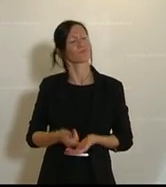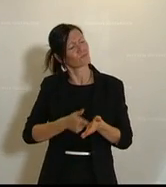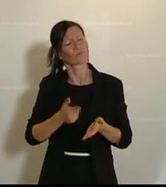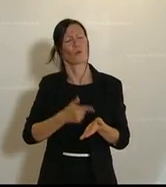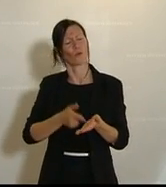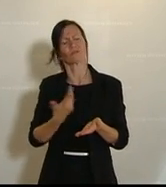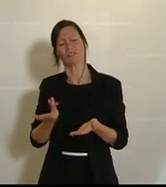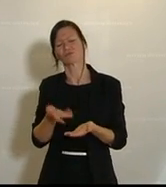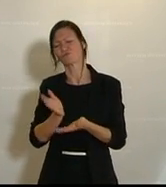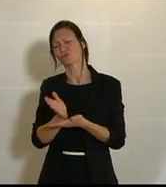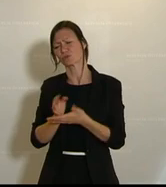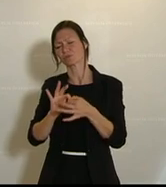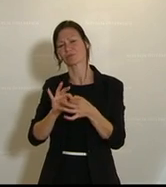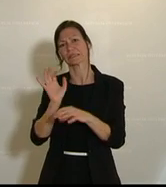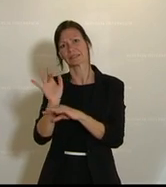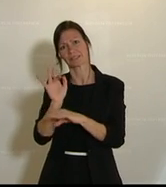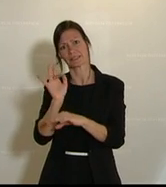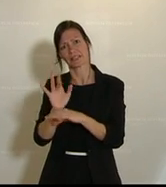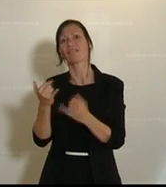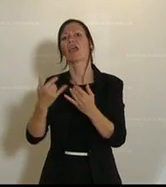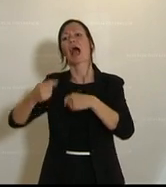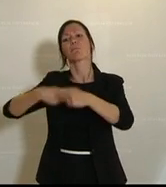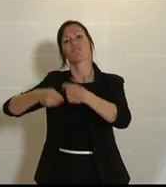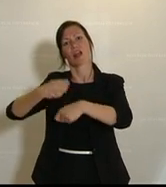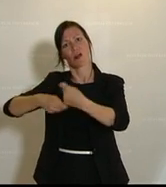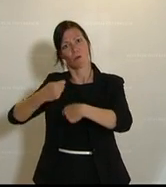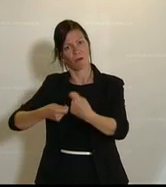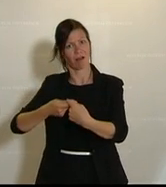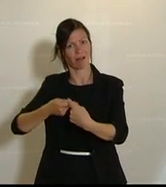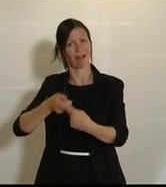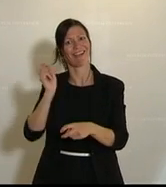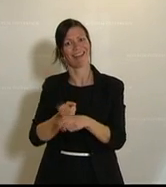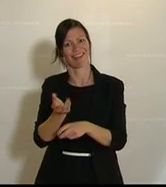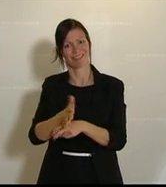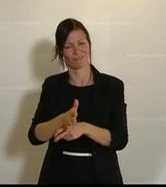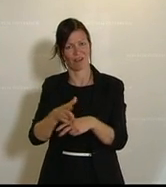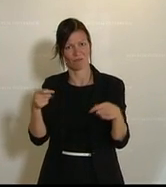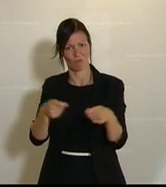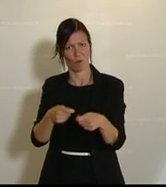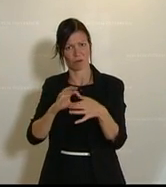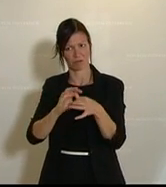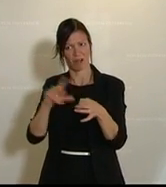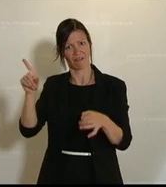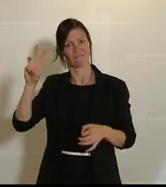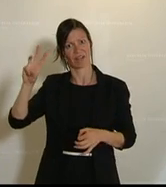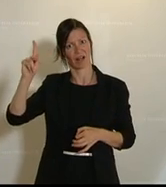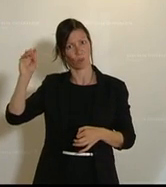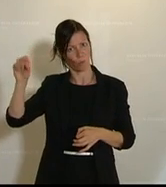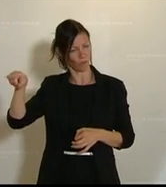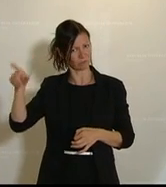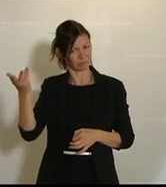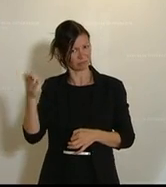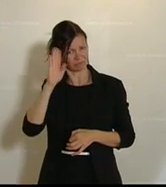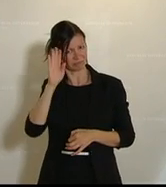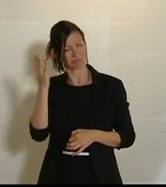Kritik geübt betreffend der Abwicklung dieses Härtefallfonds über die Wirtschaftskammer. Dafür sind wir ja bekannt.